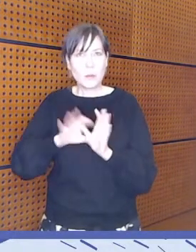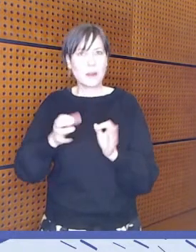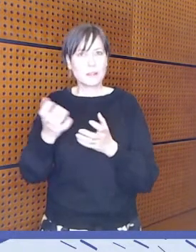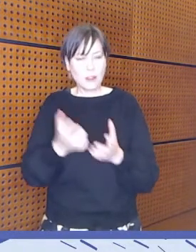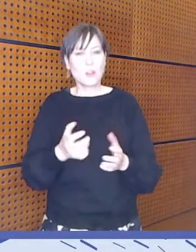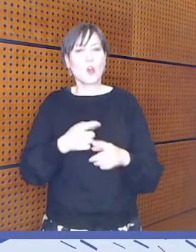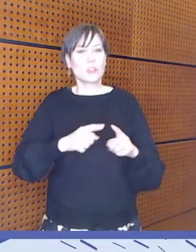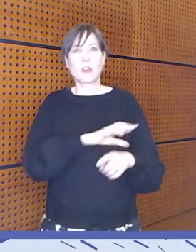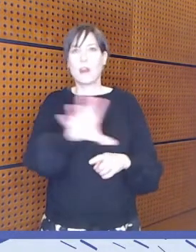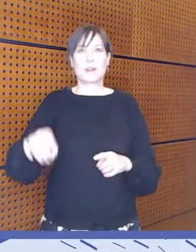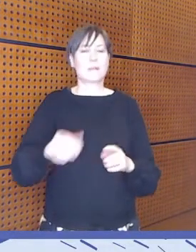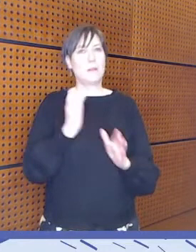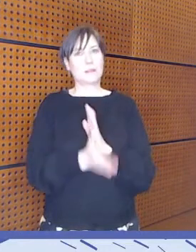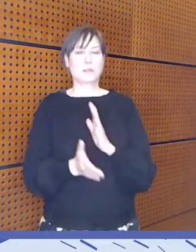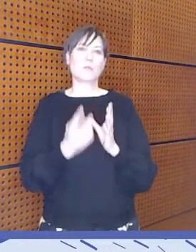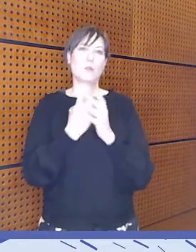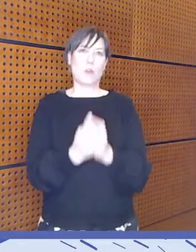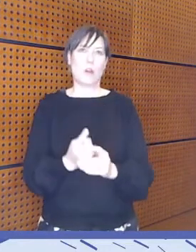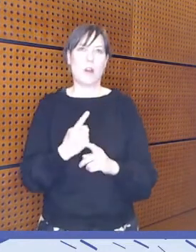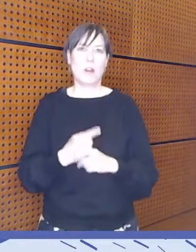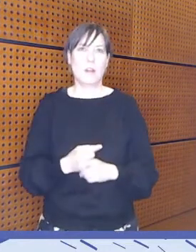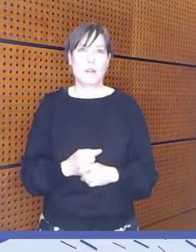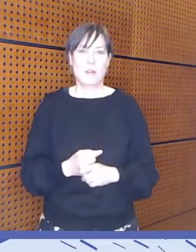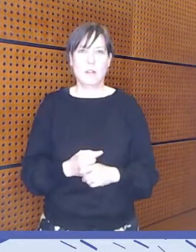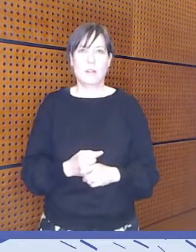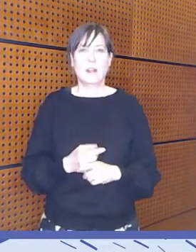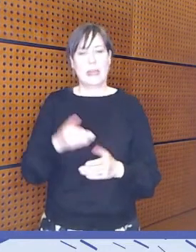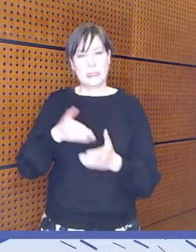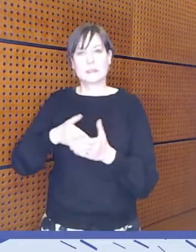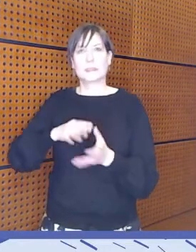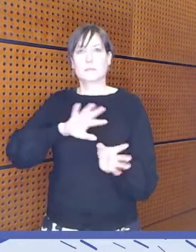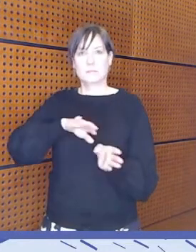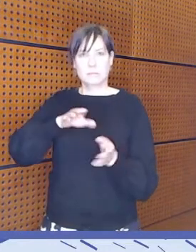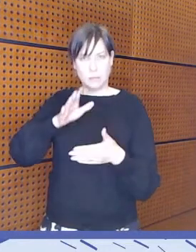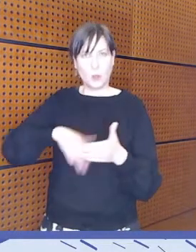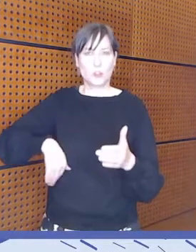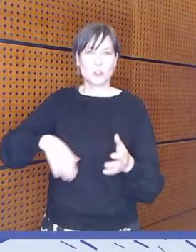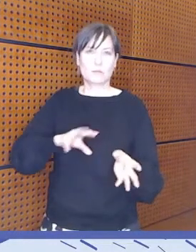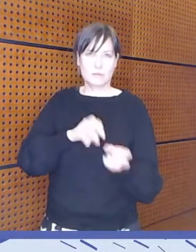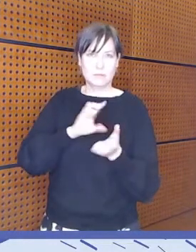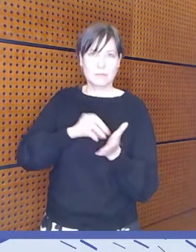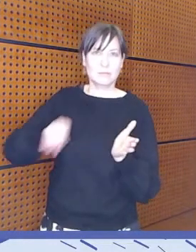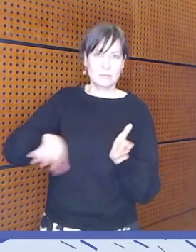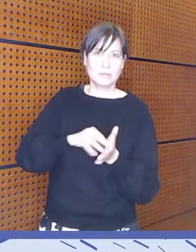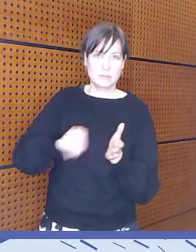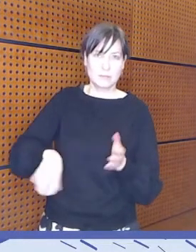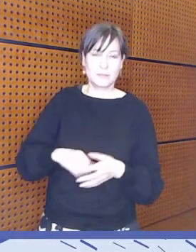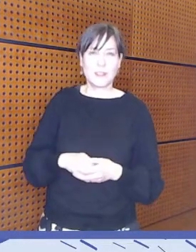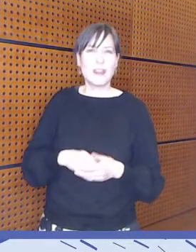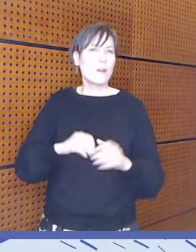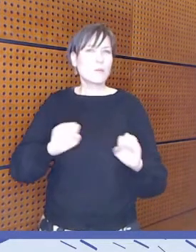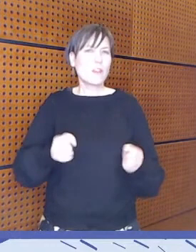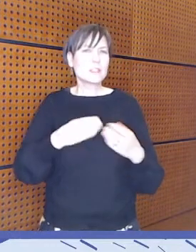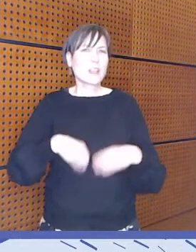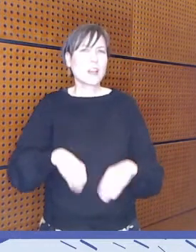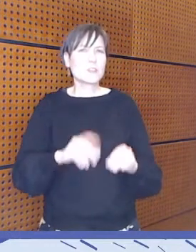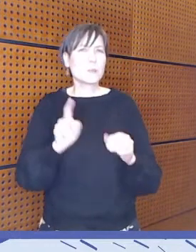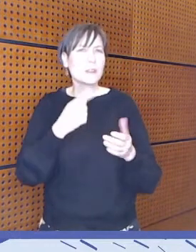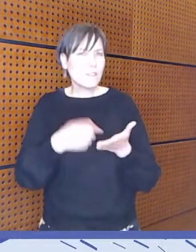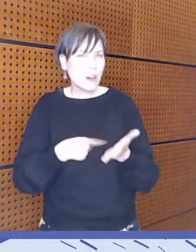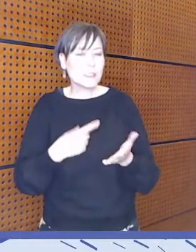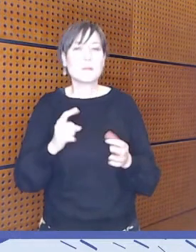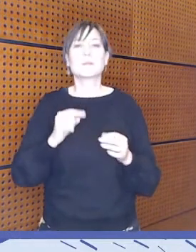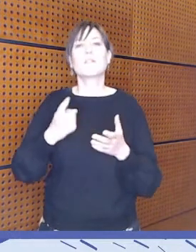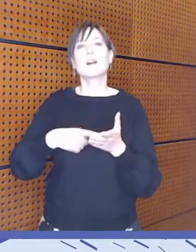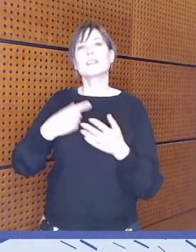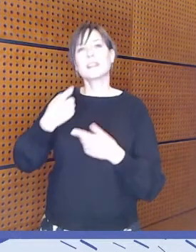näitä voitaisiin sitten poistaa sieltä. Ja tämä edellyttää sitten aika usein varhaiskasvatuksessakin keskustelua